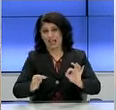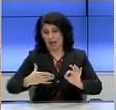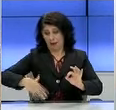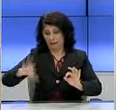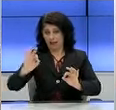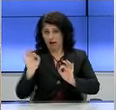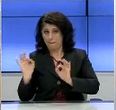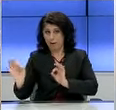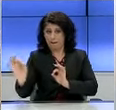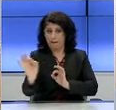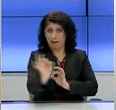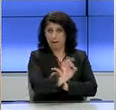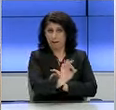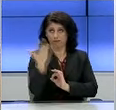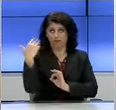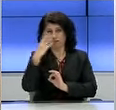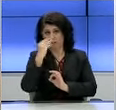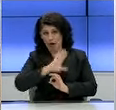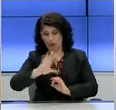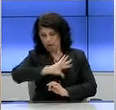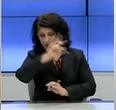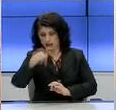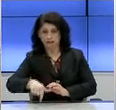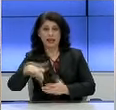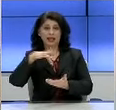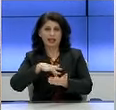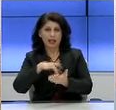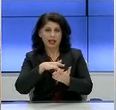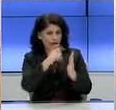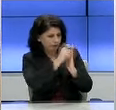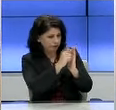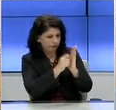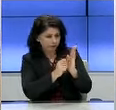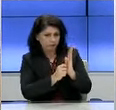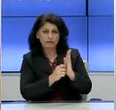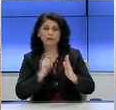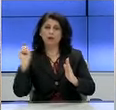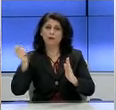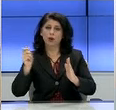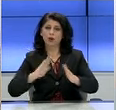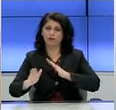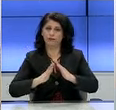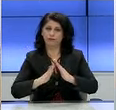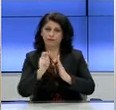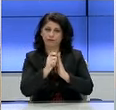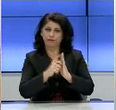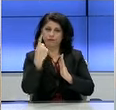αρχή της πανδημίας έως και σήμερα το Κέντρο Εχνηλάτησης Γενικής Γραμματείας Πολιτικής Προστασίας έχει εχνηλατήσει